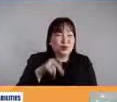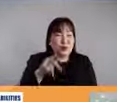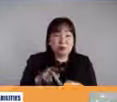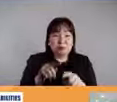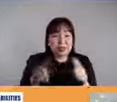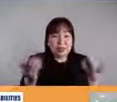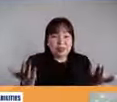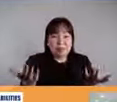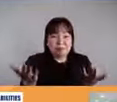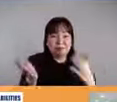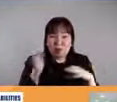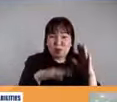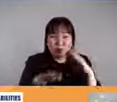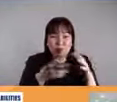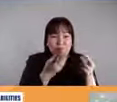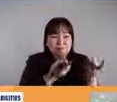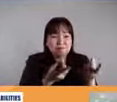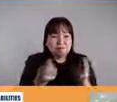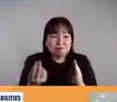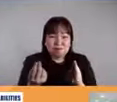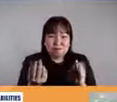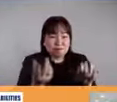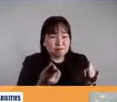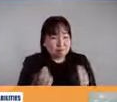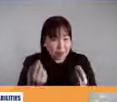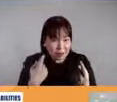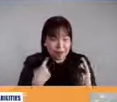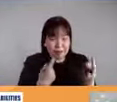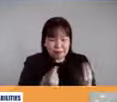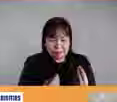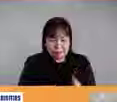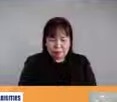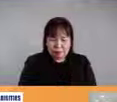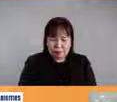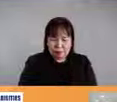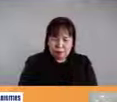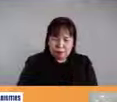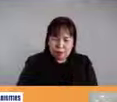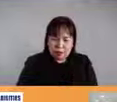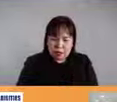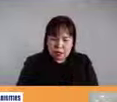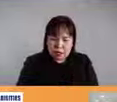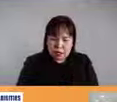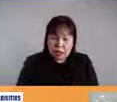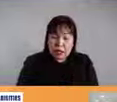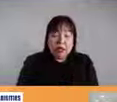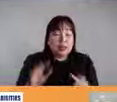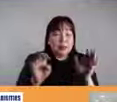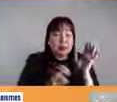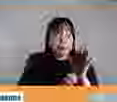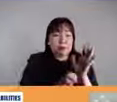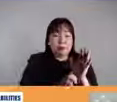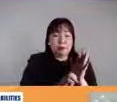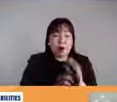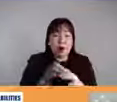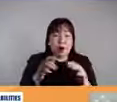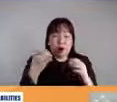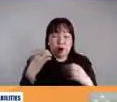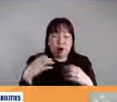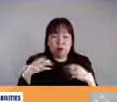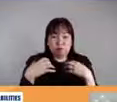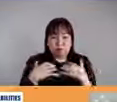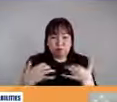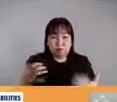talaga implementation um ano ba sa congress meron tayong